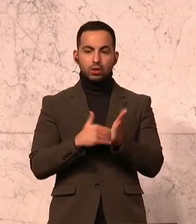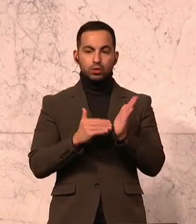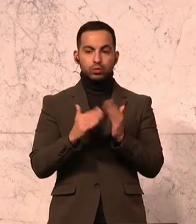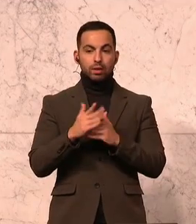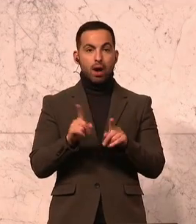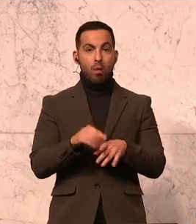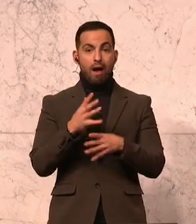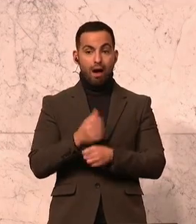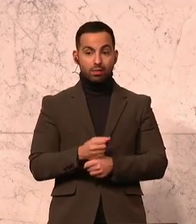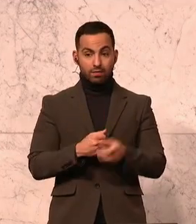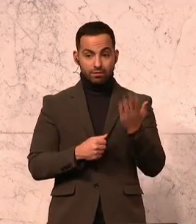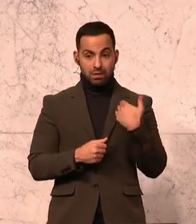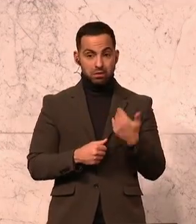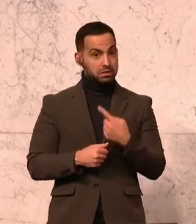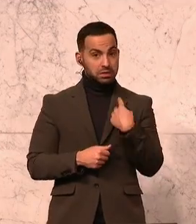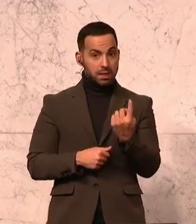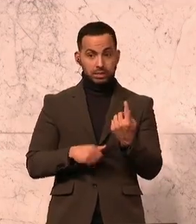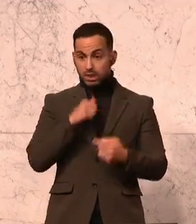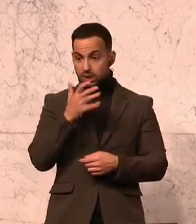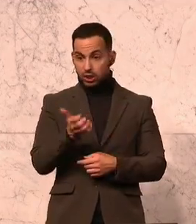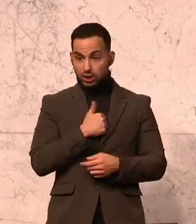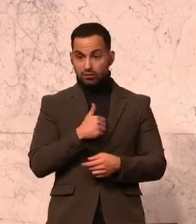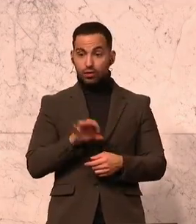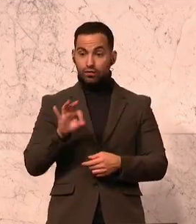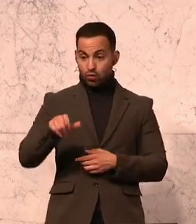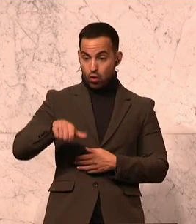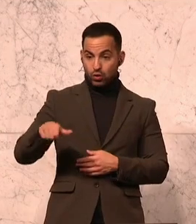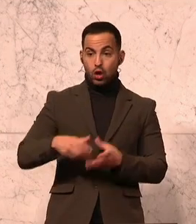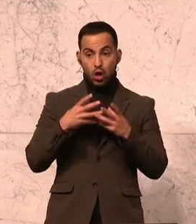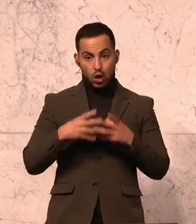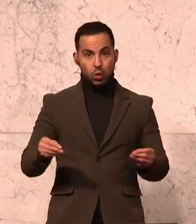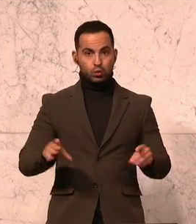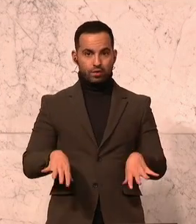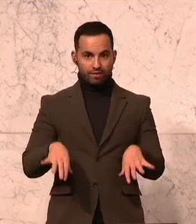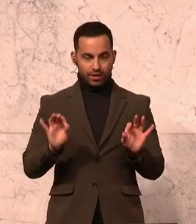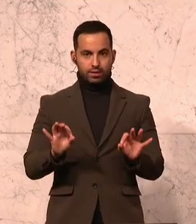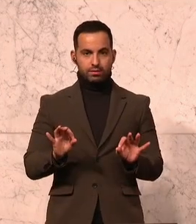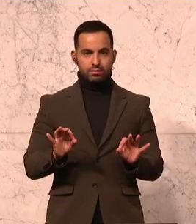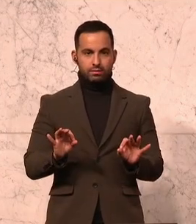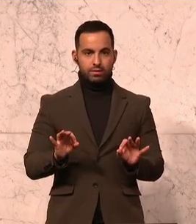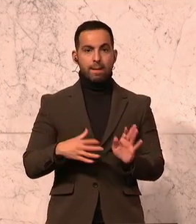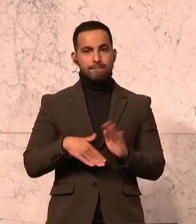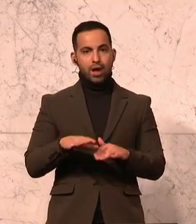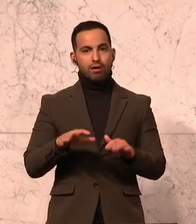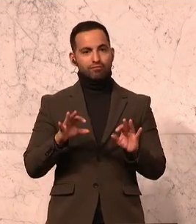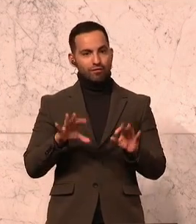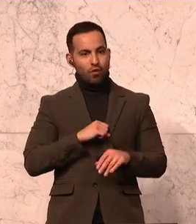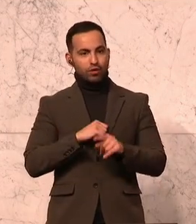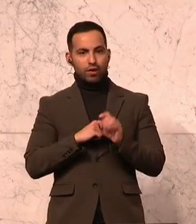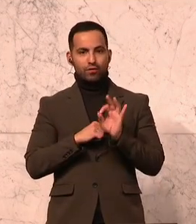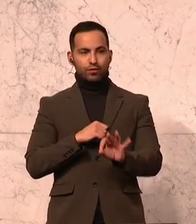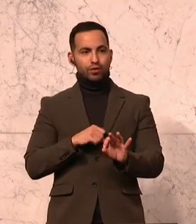erhalten haben. Dafür haben Sie es nicht geschafft, dass man für diese Leute eine Lösung findet, dass es einfach günstig ist, dass sie sich auch